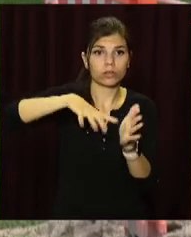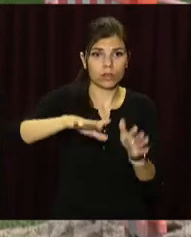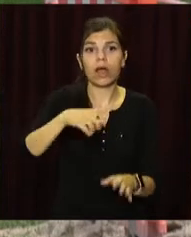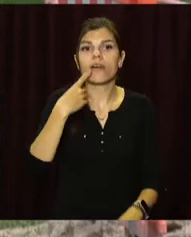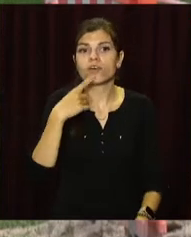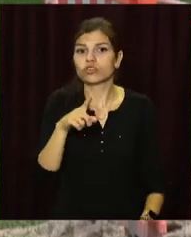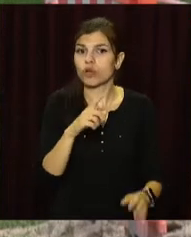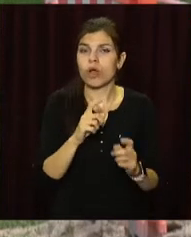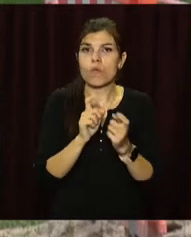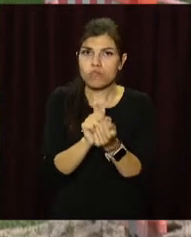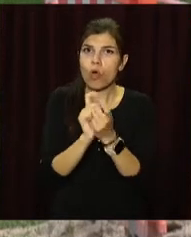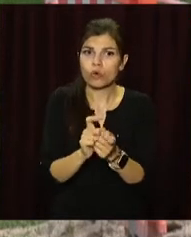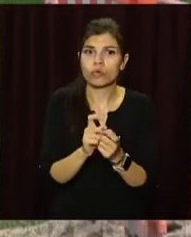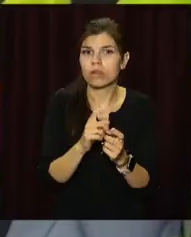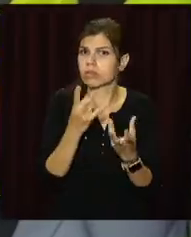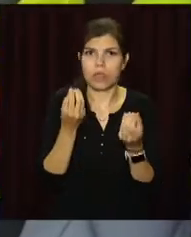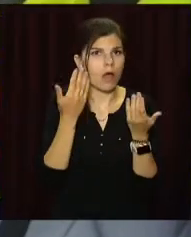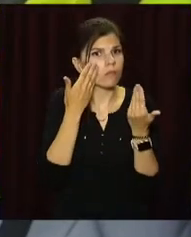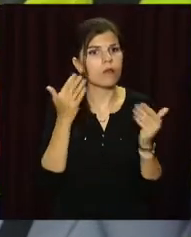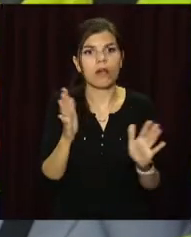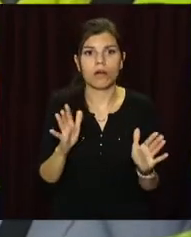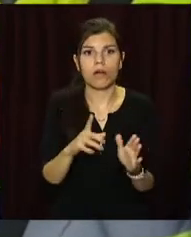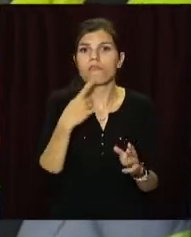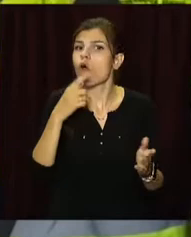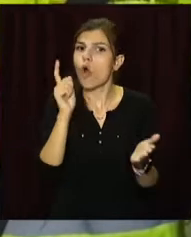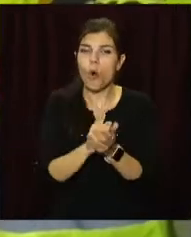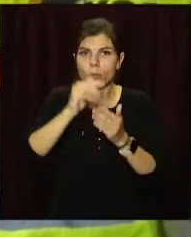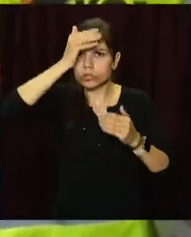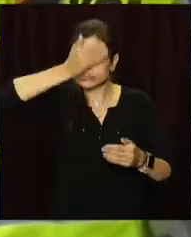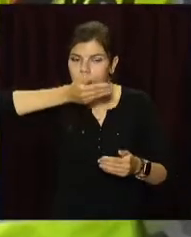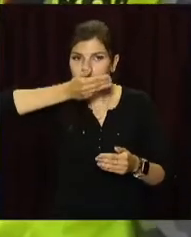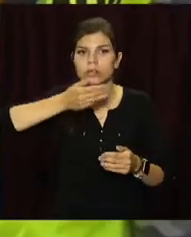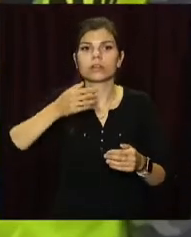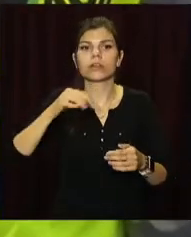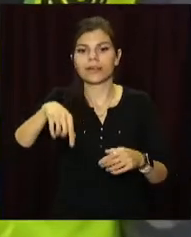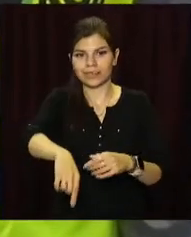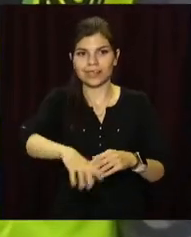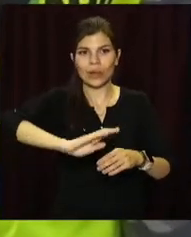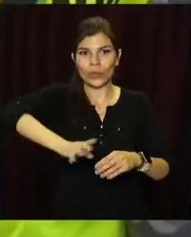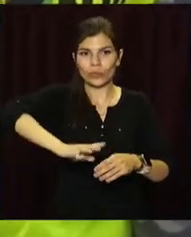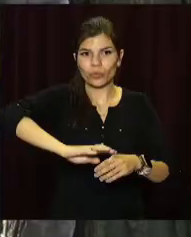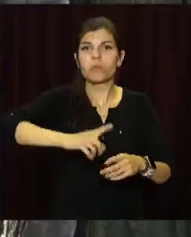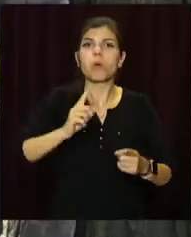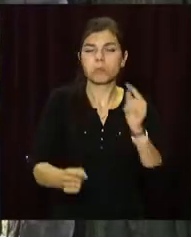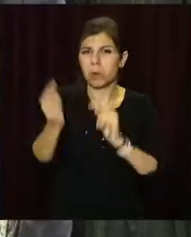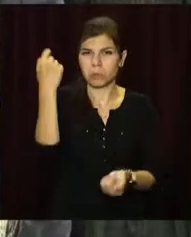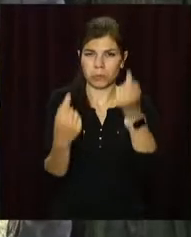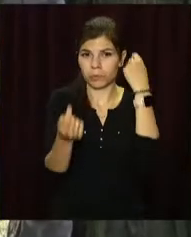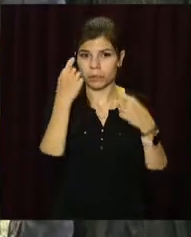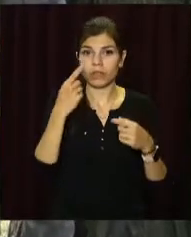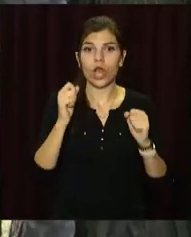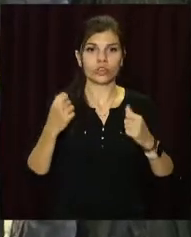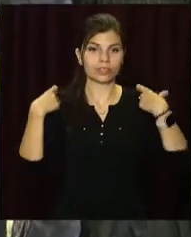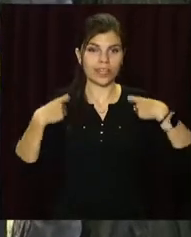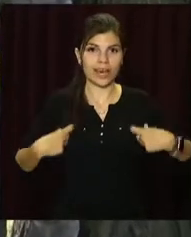зізнаються, боротися з бур'янами непросто. Обов'язково шлем. Із-под лиски вилітає все, що хоче. Ремінь для